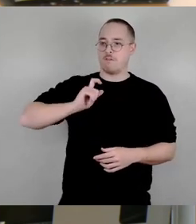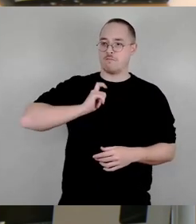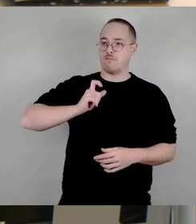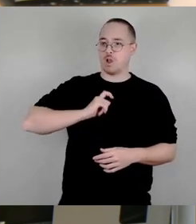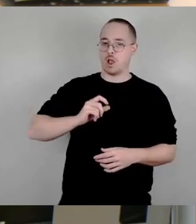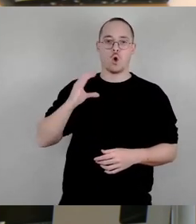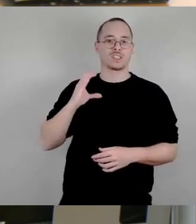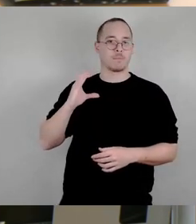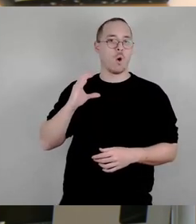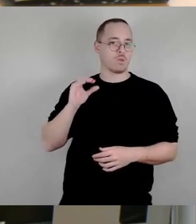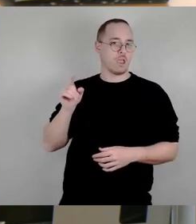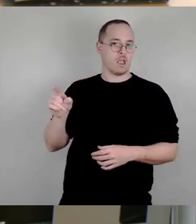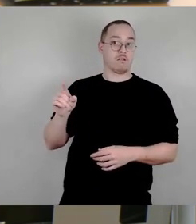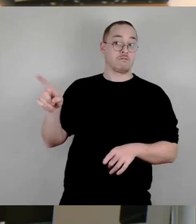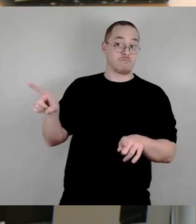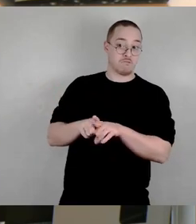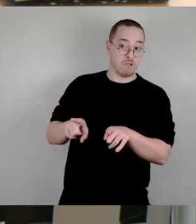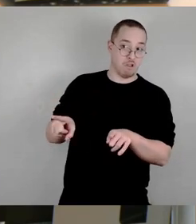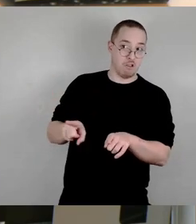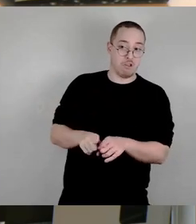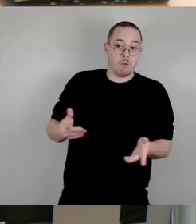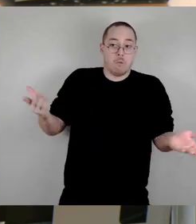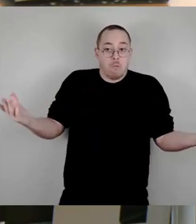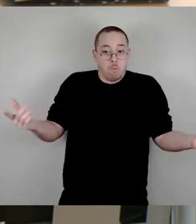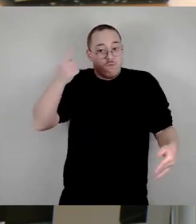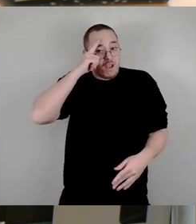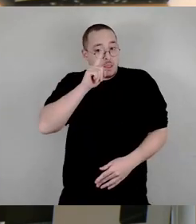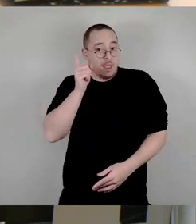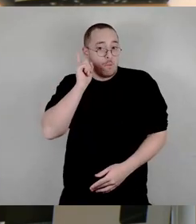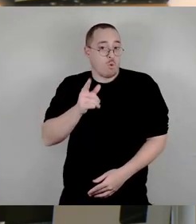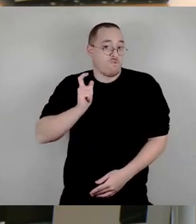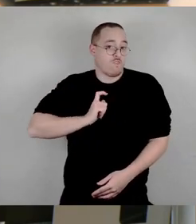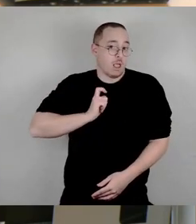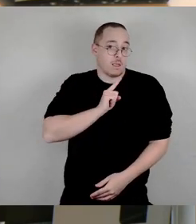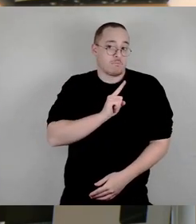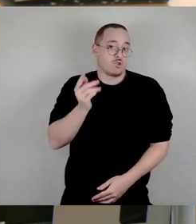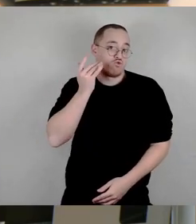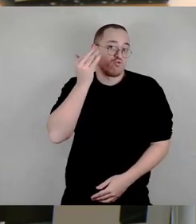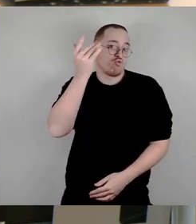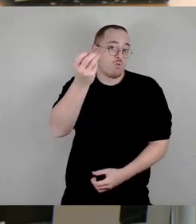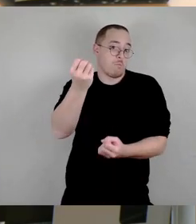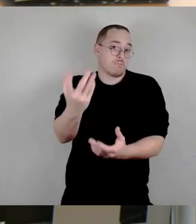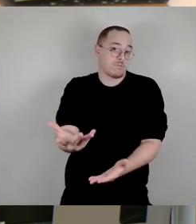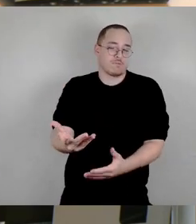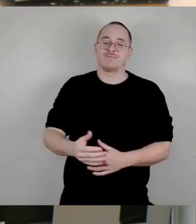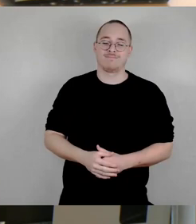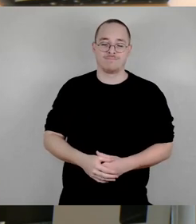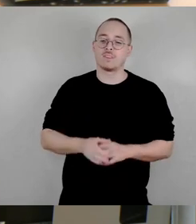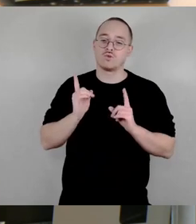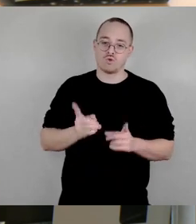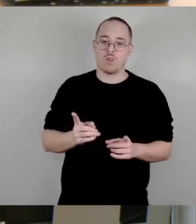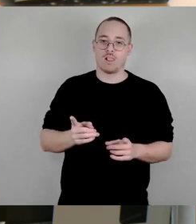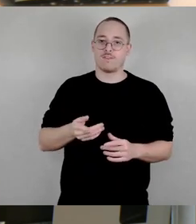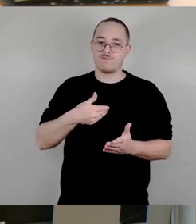aktiv steuernd auf die weitere Entwicklung des Pumpspeicherwerks und des